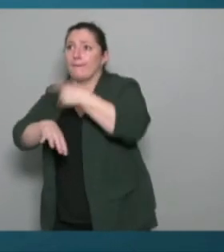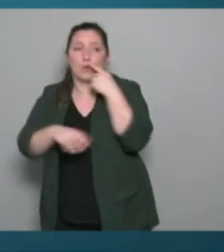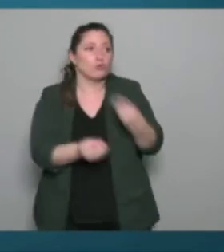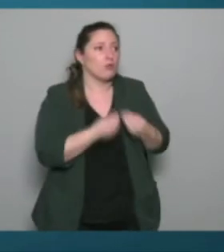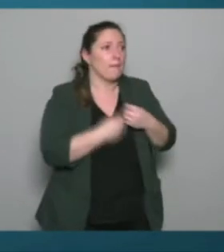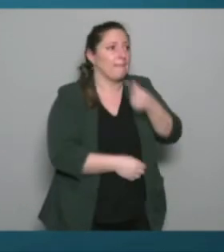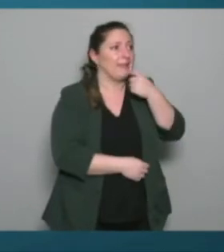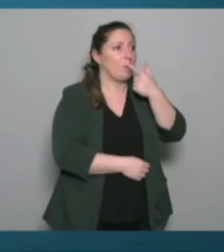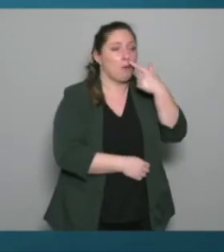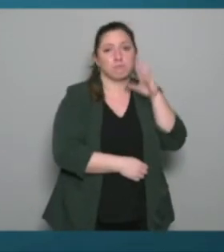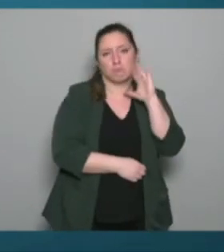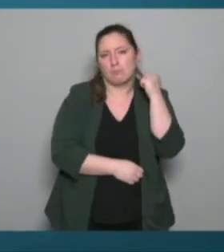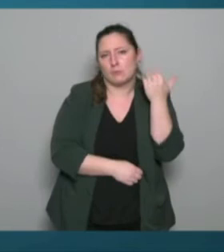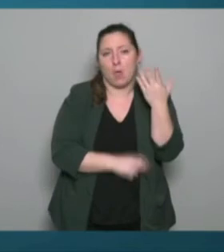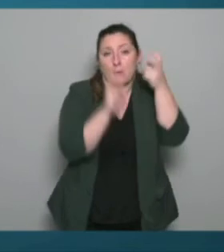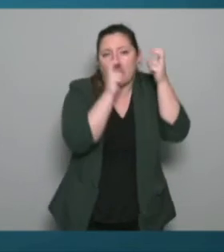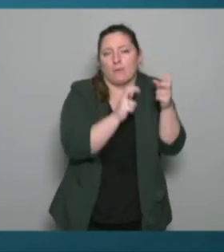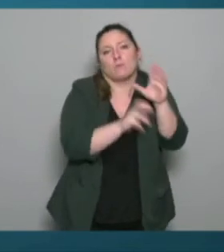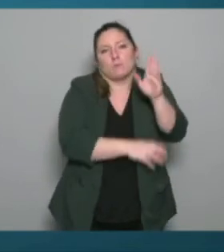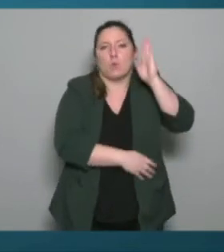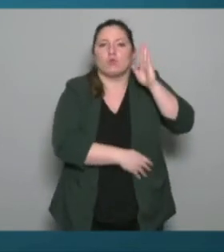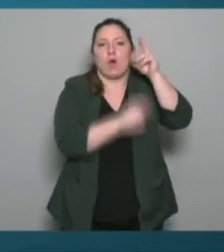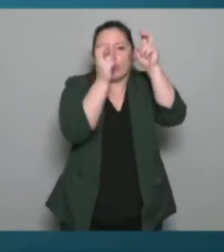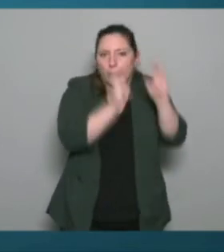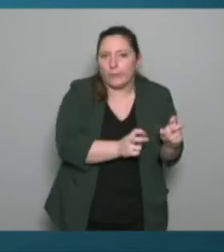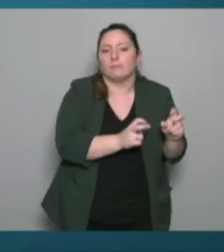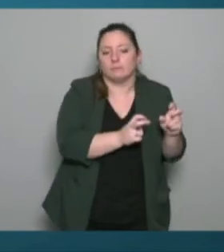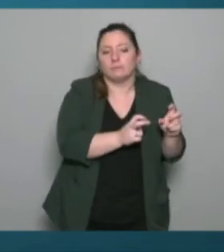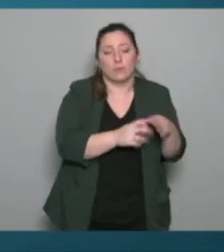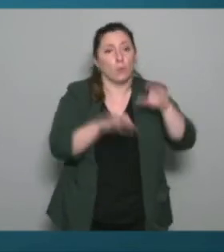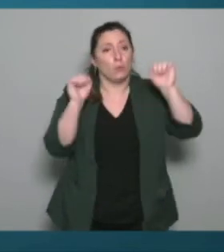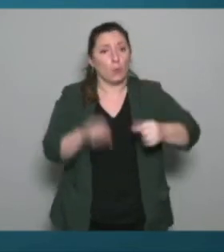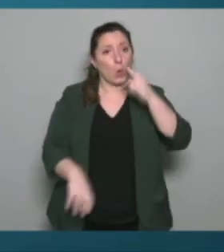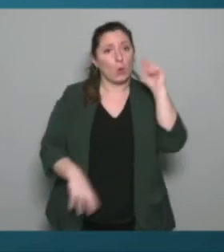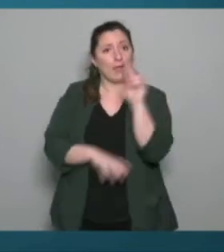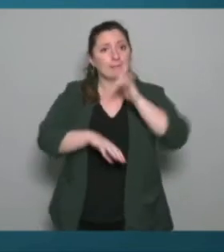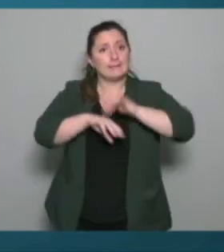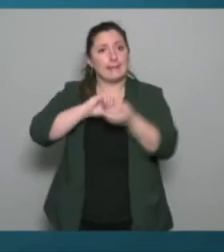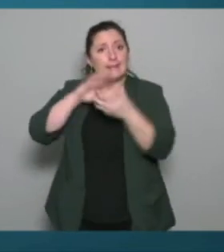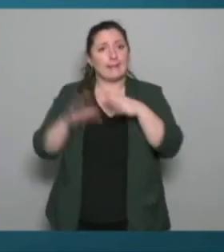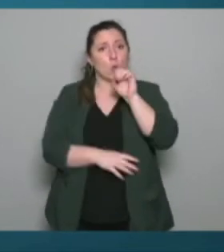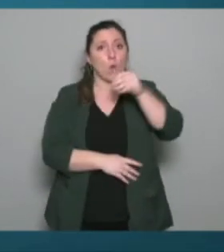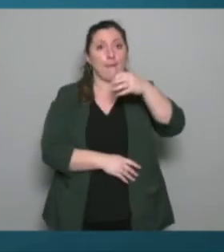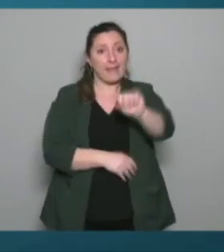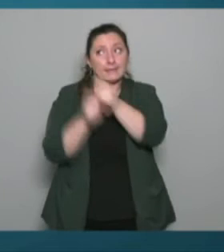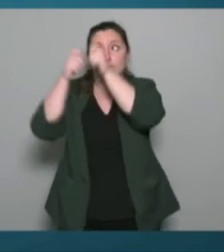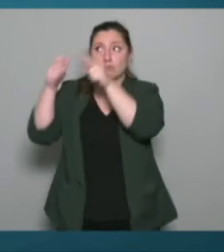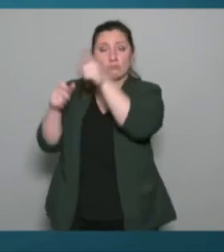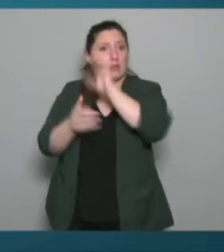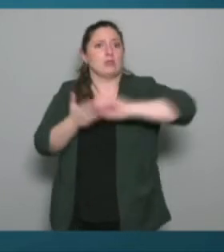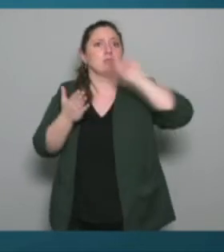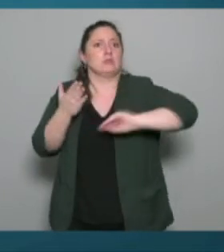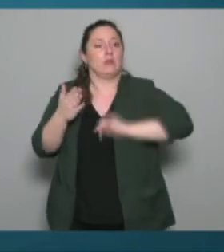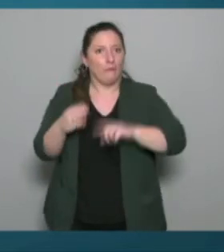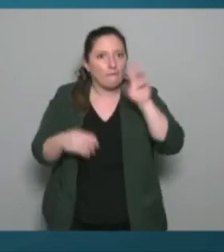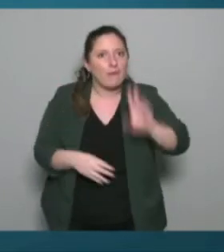on regarde ces publications elles sont consultables sur le site de l'OMS on est surpris par les vertus et les bénéfices ça c un premier